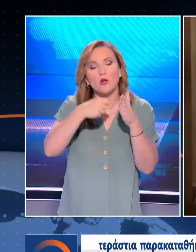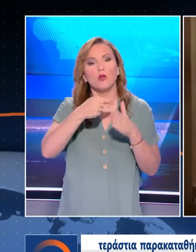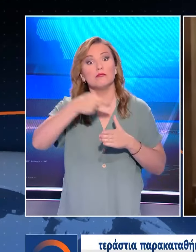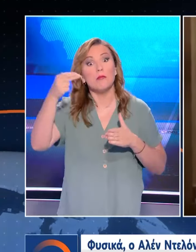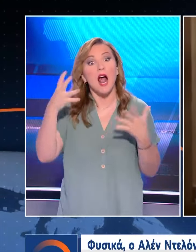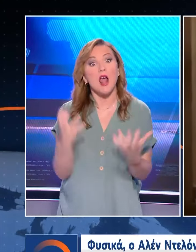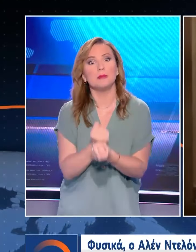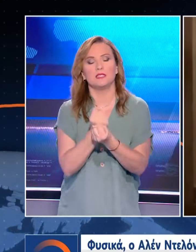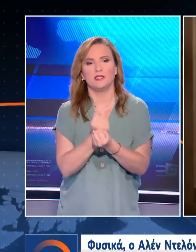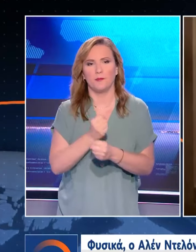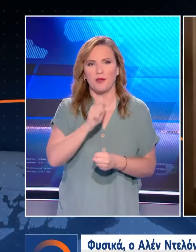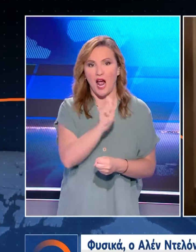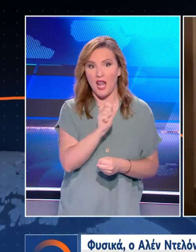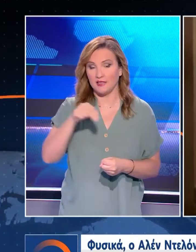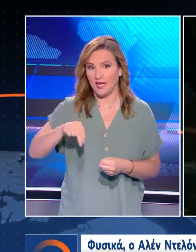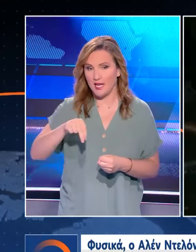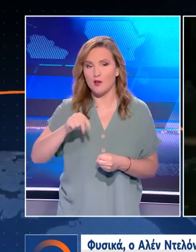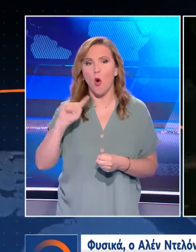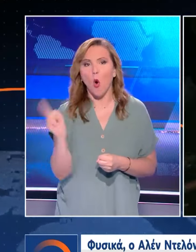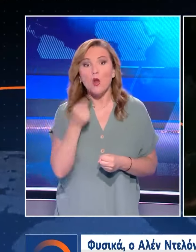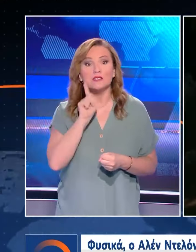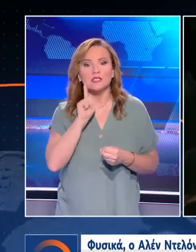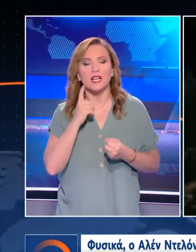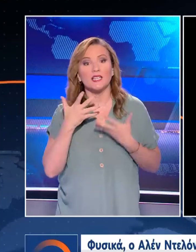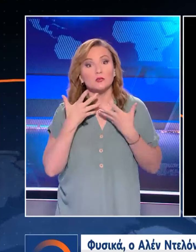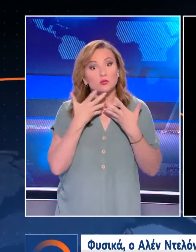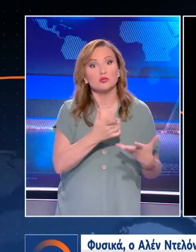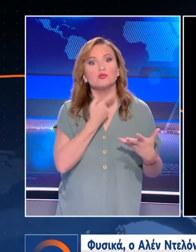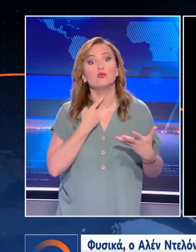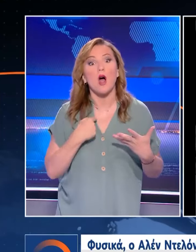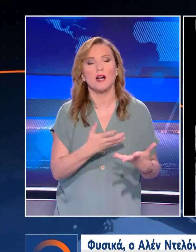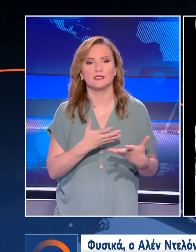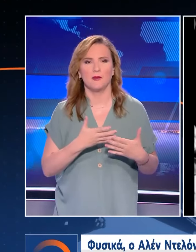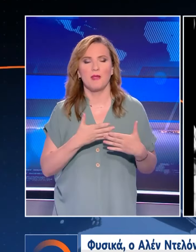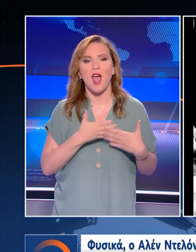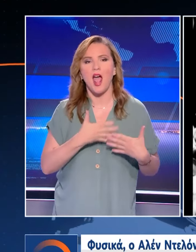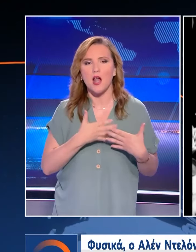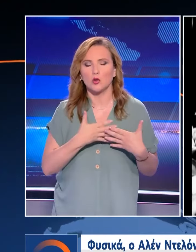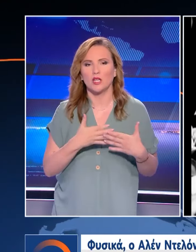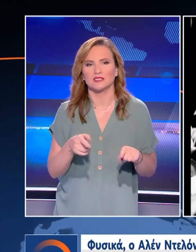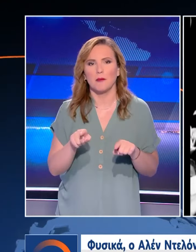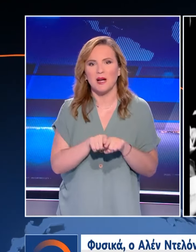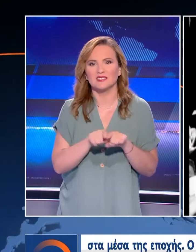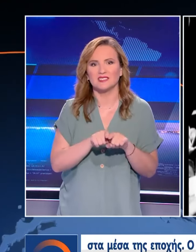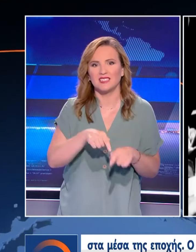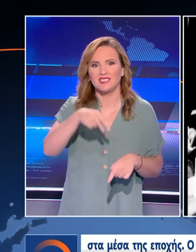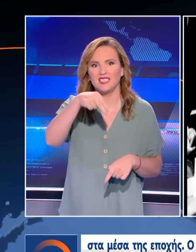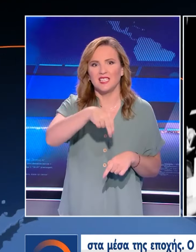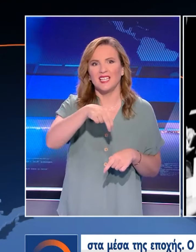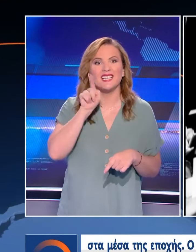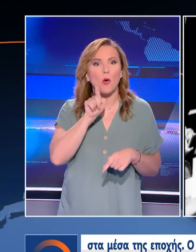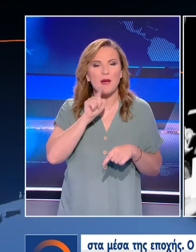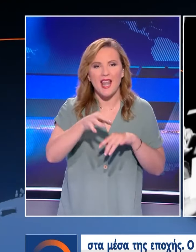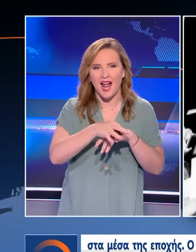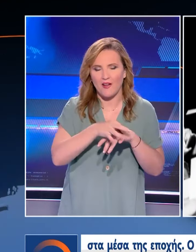Φυσικά, ο Αλέν Τελόν υπήρξε ένας από τους μεγαλύτερους ζέμπρεμιέ του σινεμά. Ο θελώδης έρωτάς του Μητυρόντμι Σνάιντερ και ο αραβόνας τους κυριαρχούσε στα μέσα της εποχής.